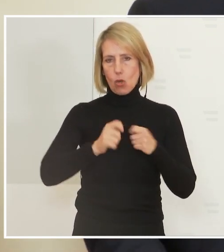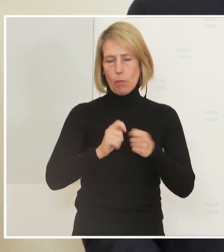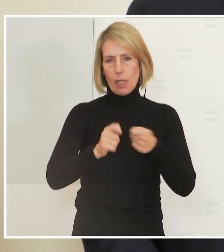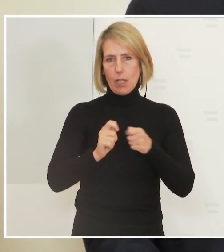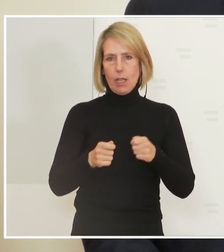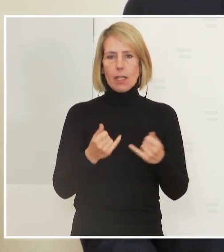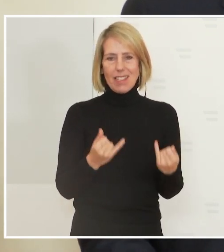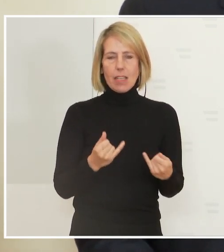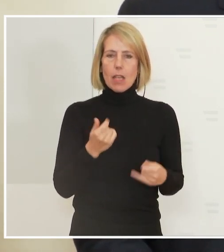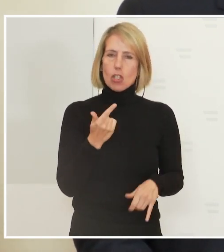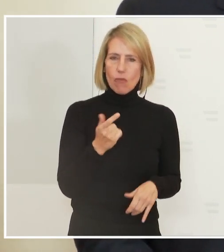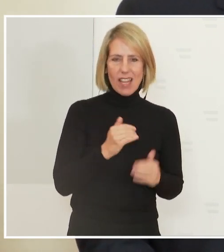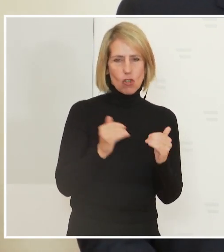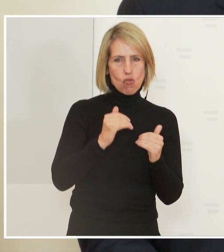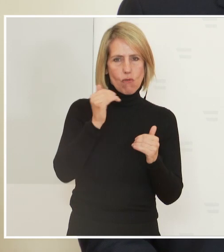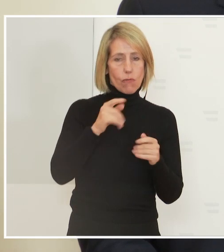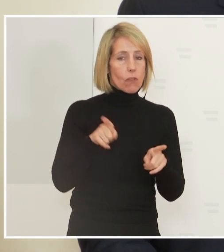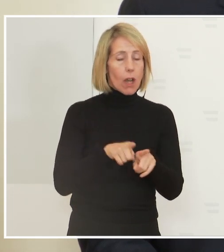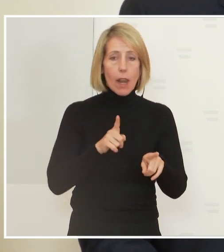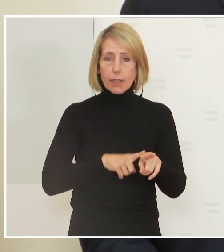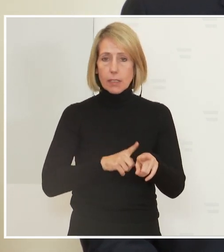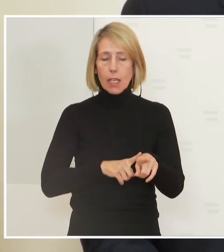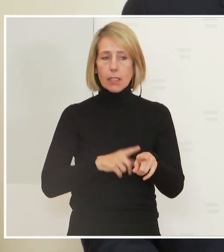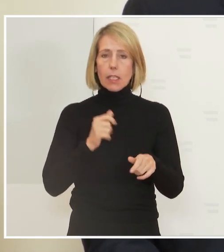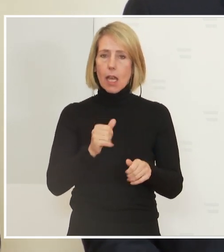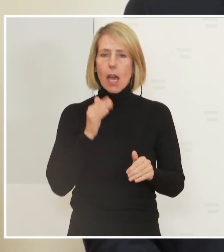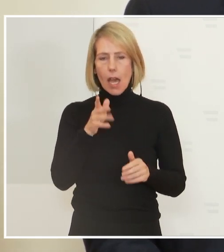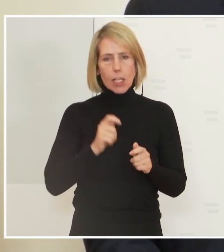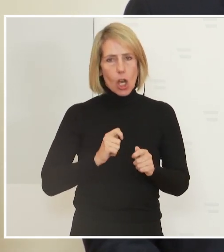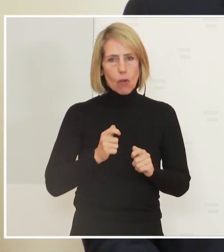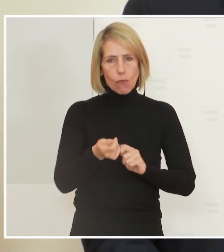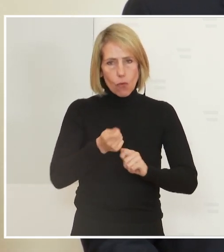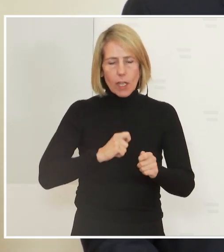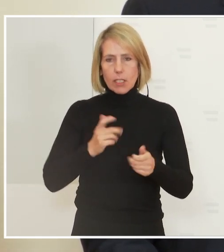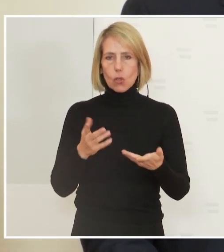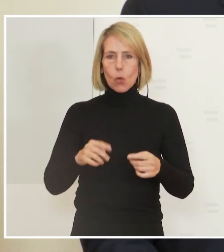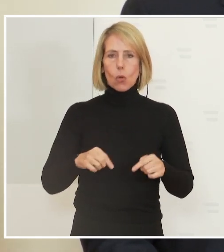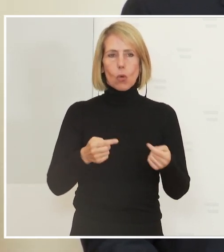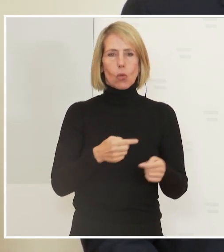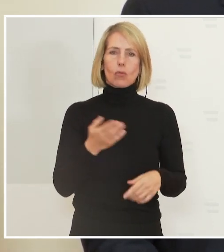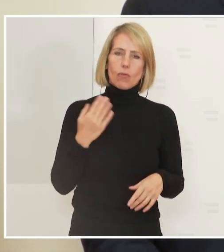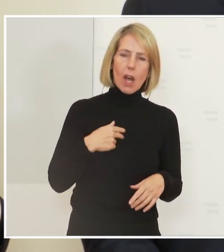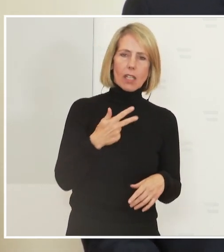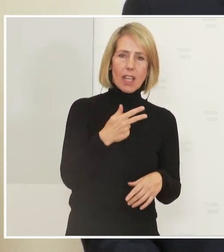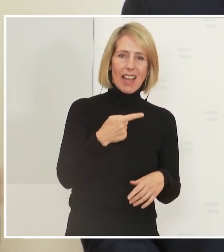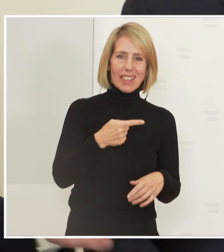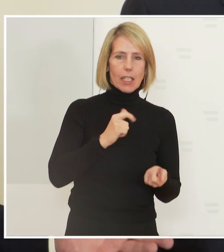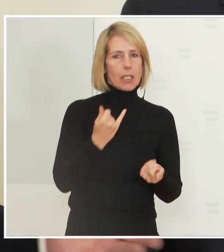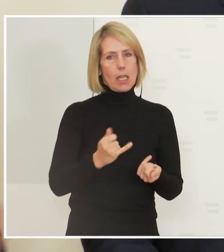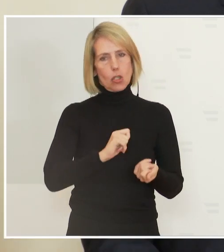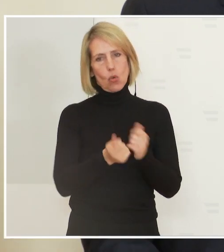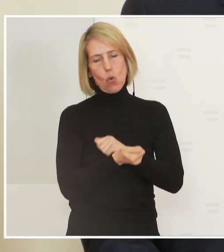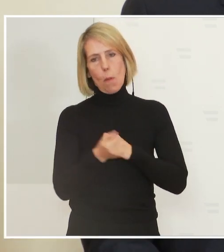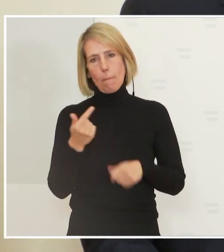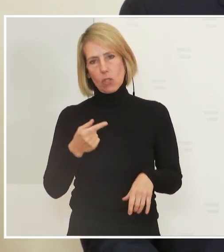Zwei Stufen kommen gleichzeitig. Bei der einen wird das vorgezogen und 2G dort, wo bisher 3G war und die